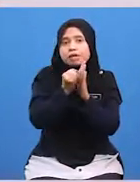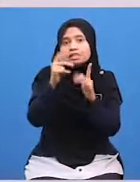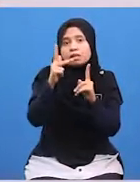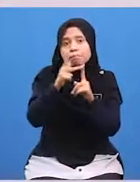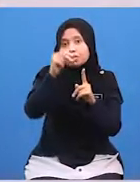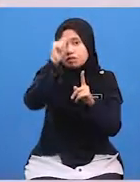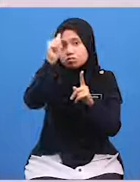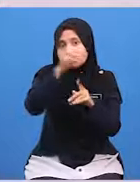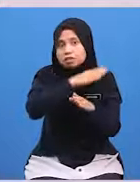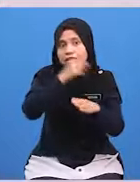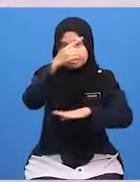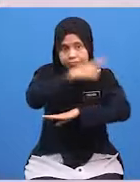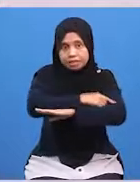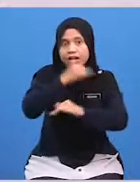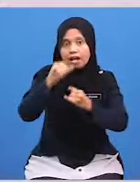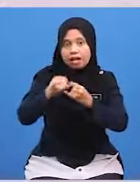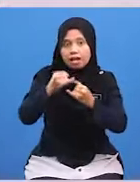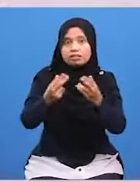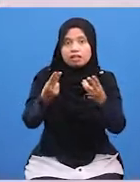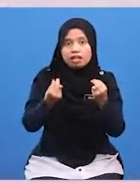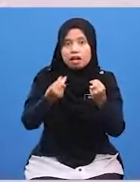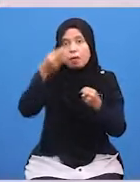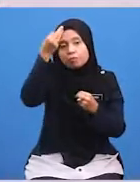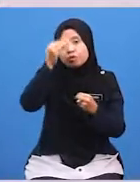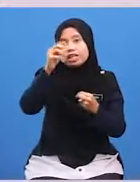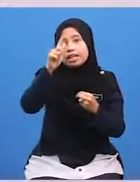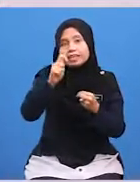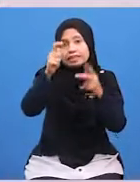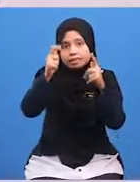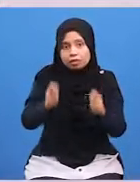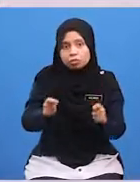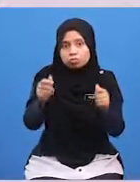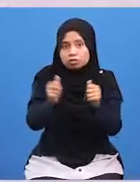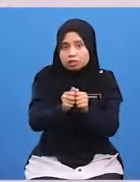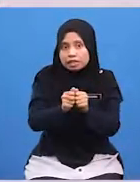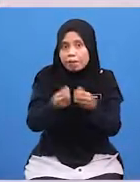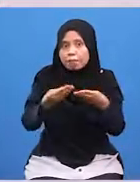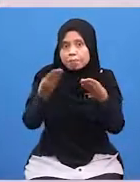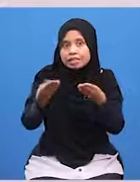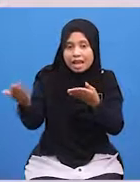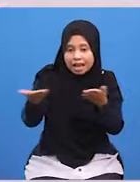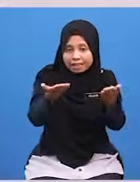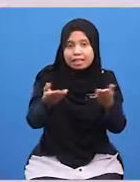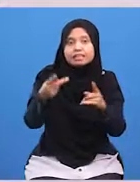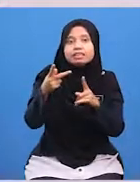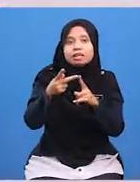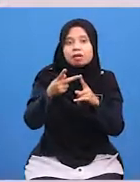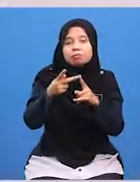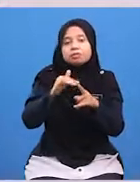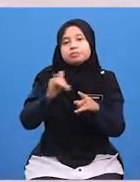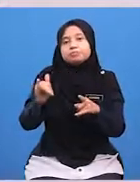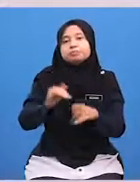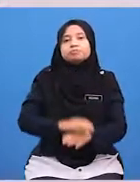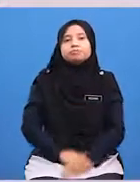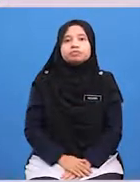Dan hari akhirat Hendaklah memuliakan tetamu Dengan memberi layanan kepadanya